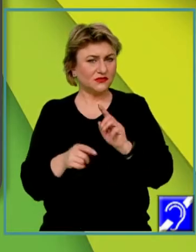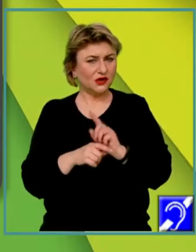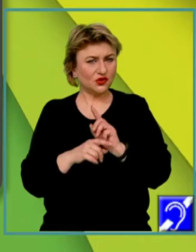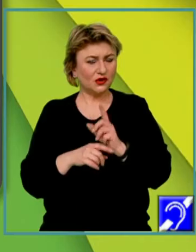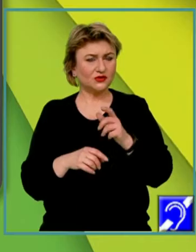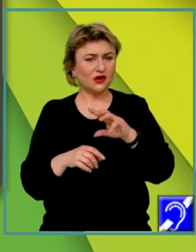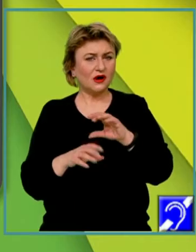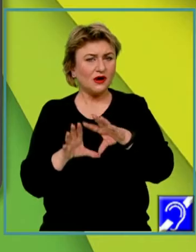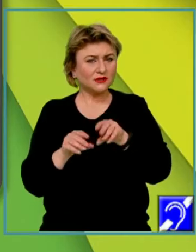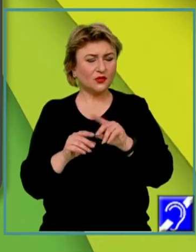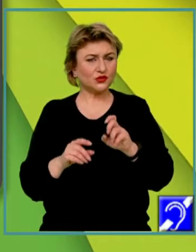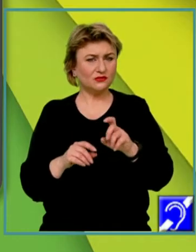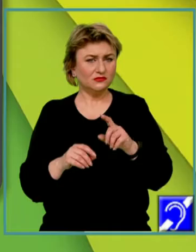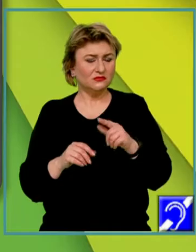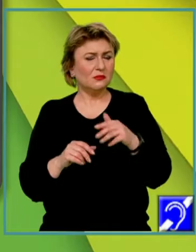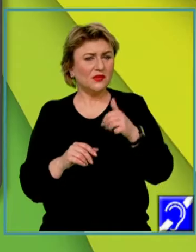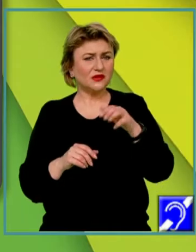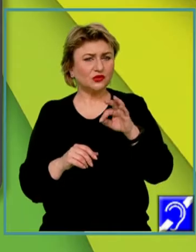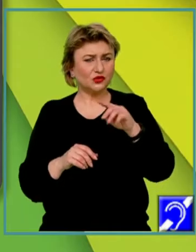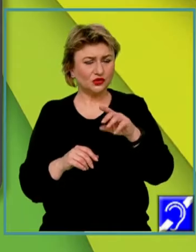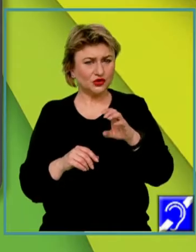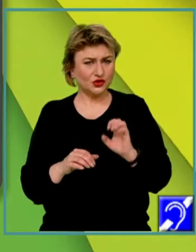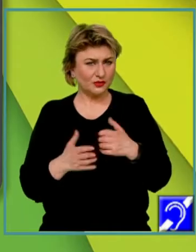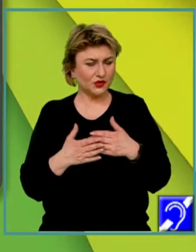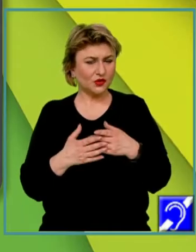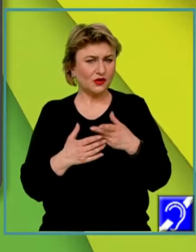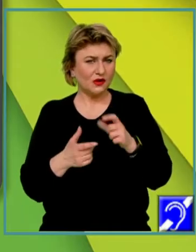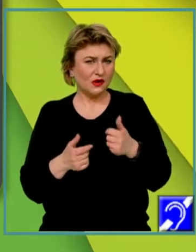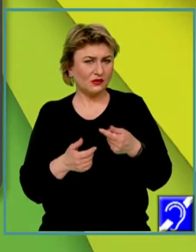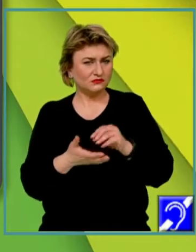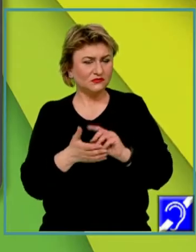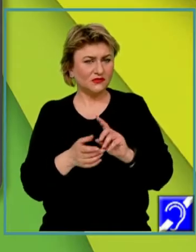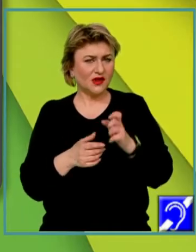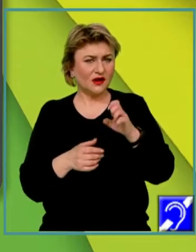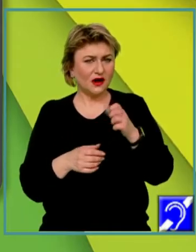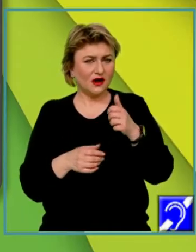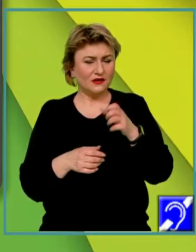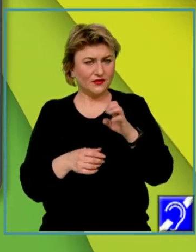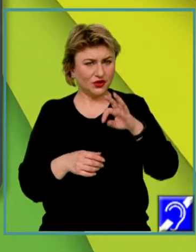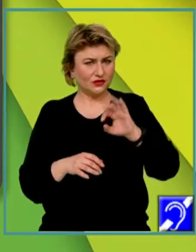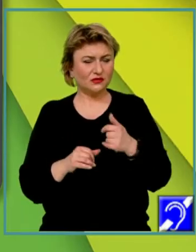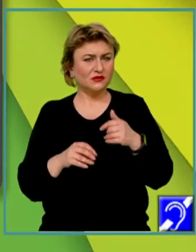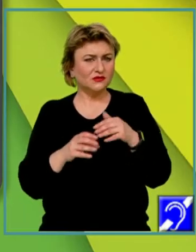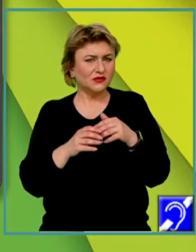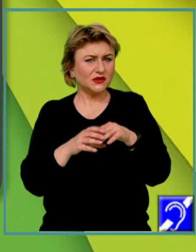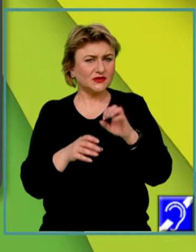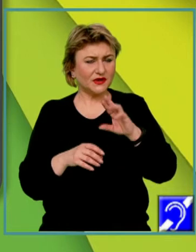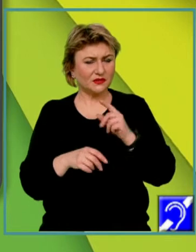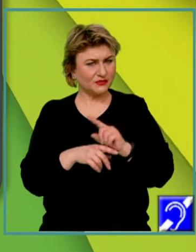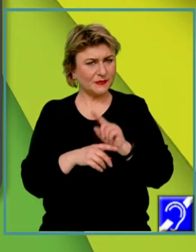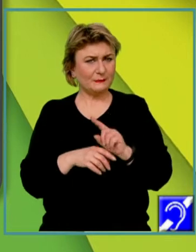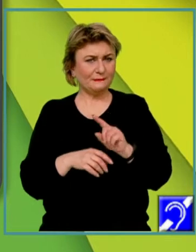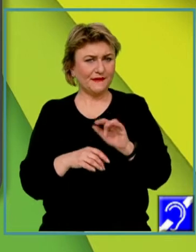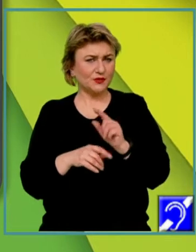prescripții metodologice, reguli, procede, pentru o acțiune eficientă atât în sfera producției materiale, cât și în sfera